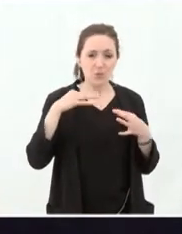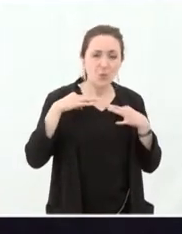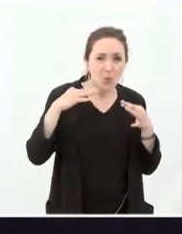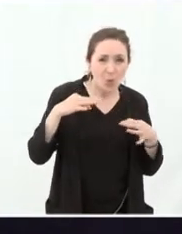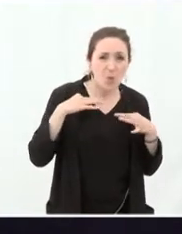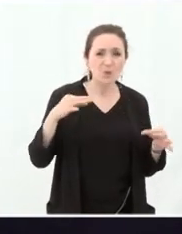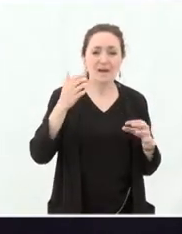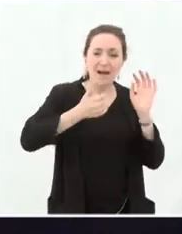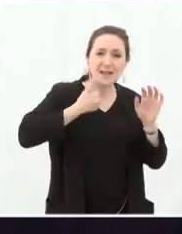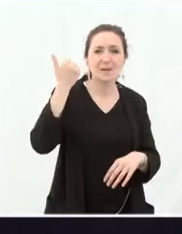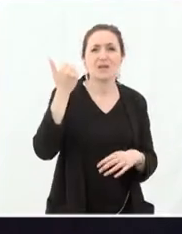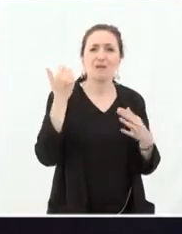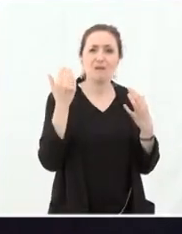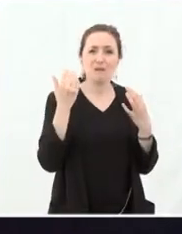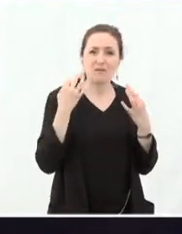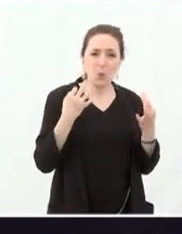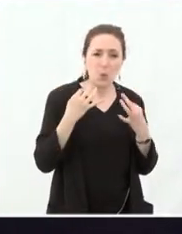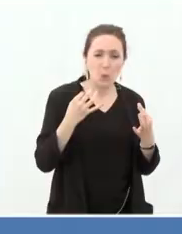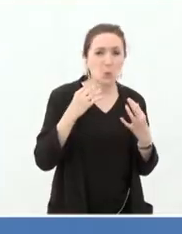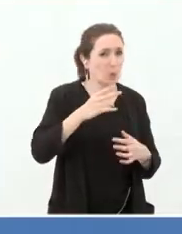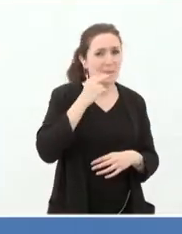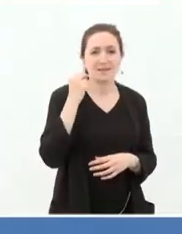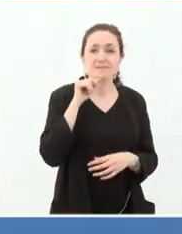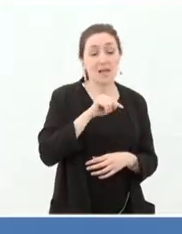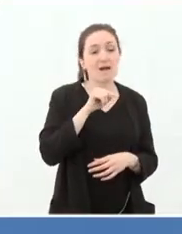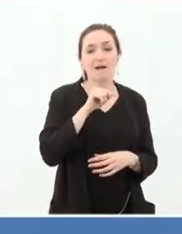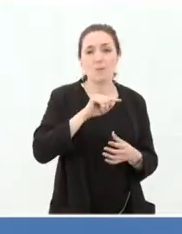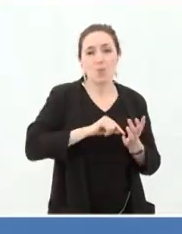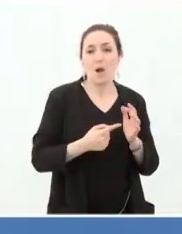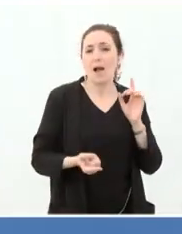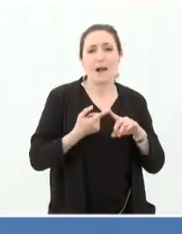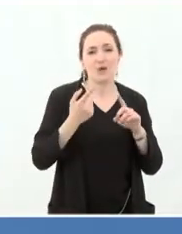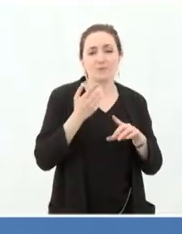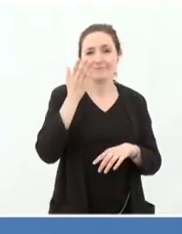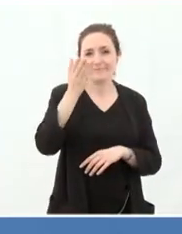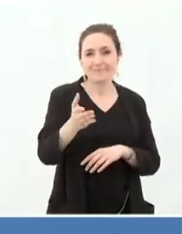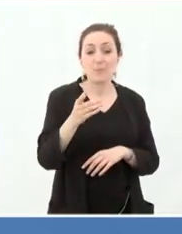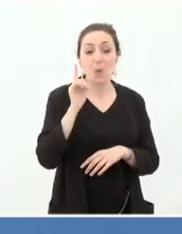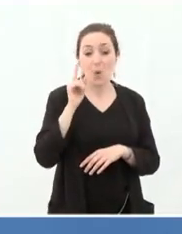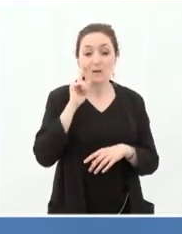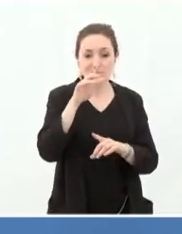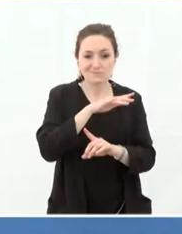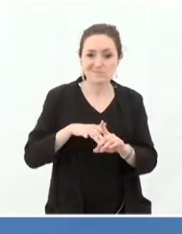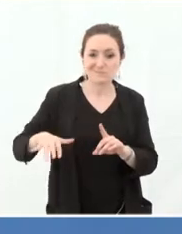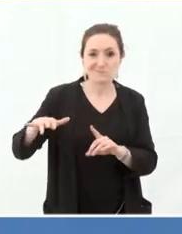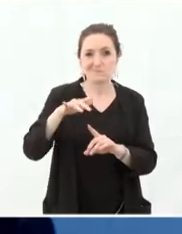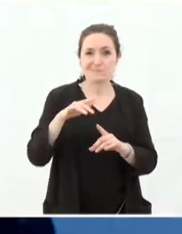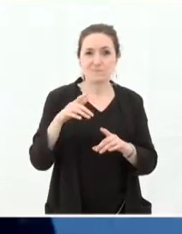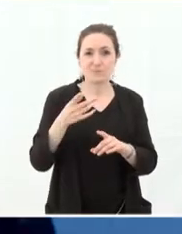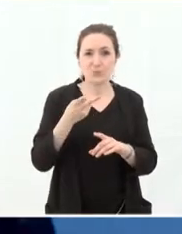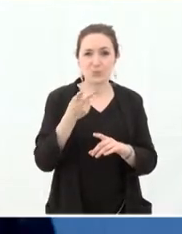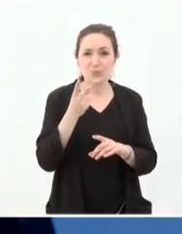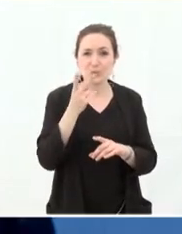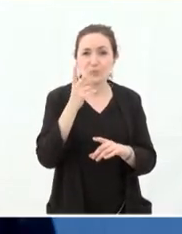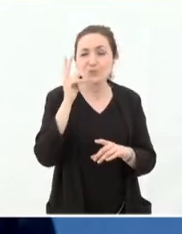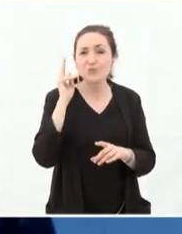neutre, indépendant, impartial. Je pense que ça va être clé dans les années qui viennent. Dans un environnement qui se polarise, où de plus en